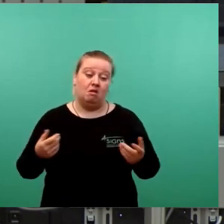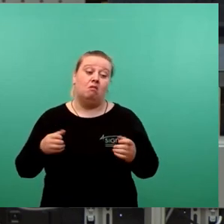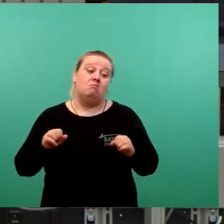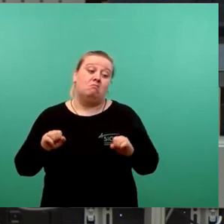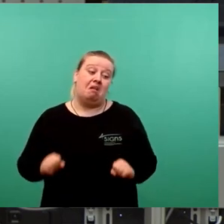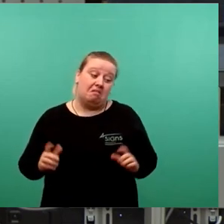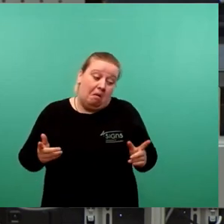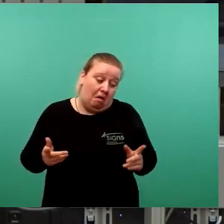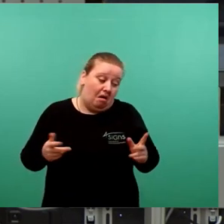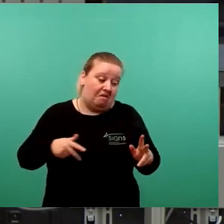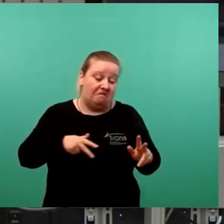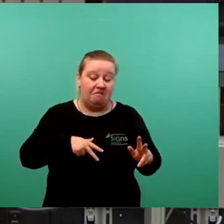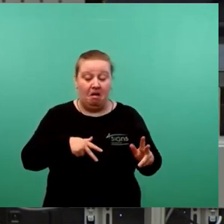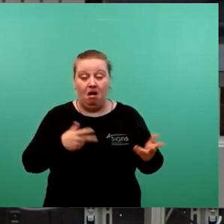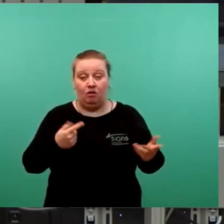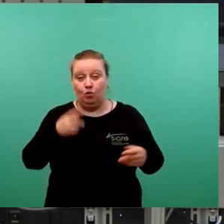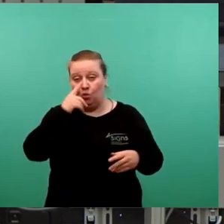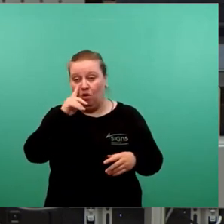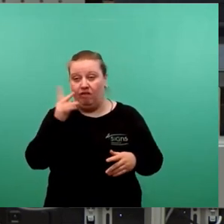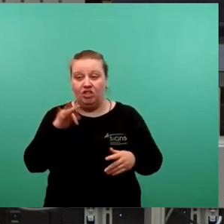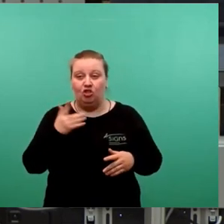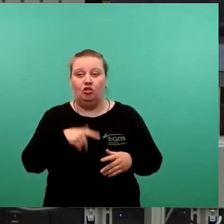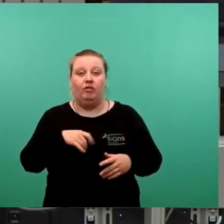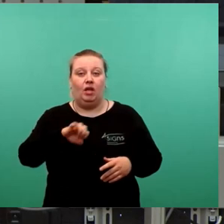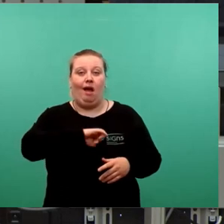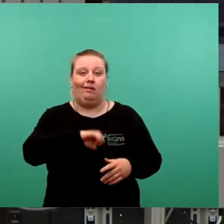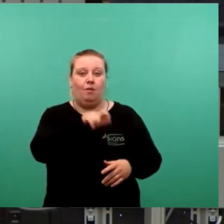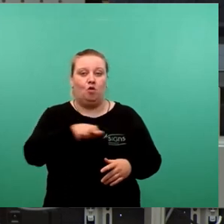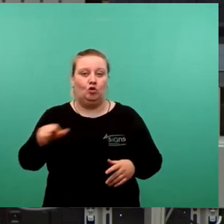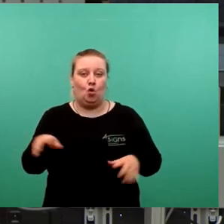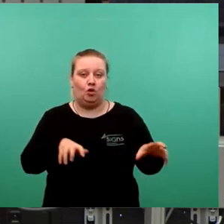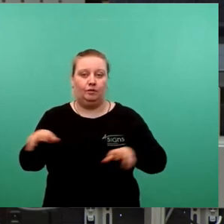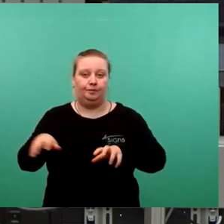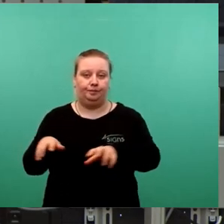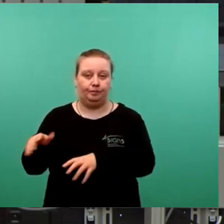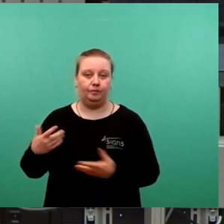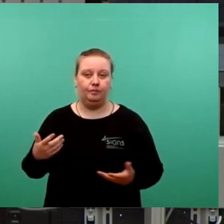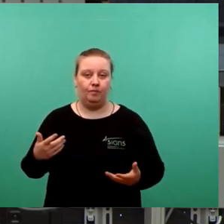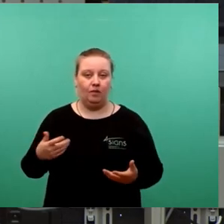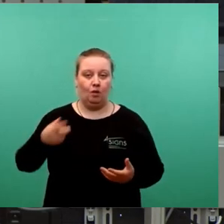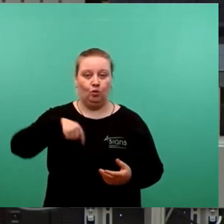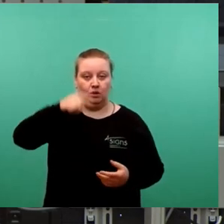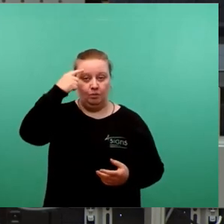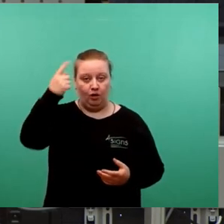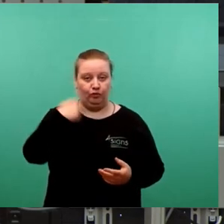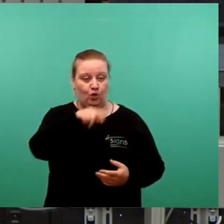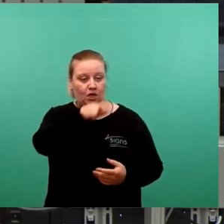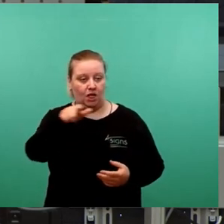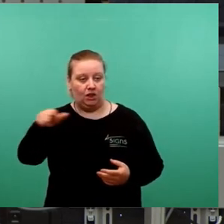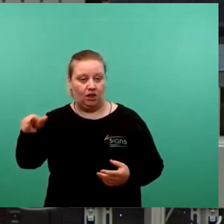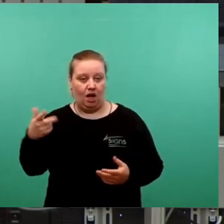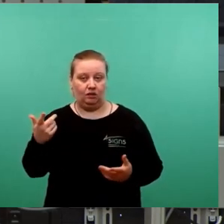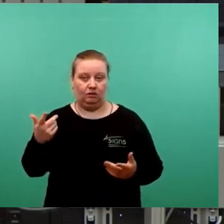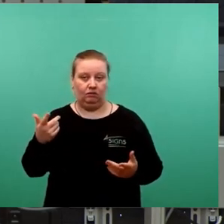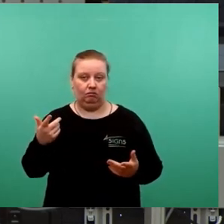aber, dass es am Ende wirklich nur um das Postengeschacher geht. Unsere Meinung zu den Kandidaten, was dann am Ende auch dazu